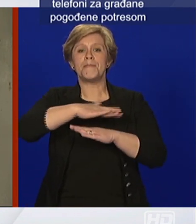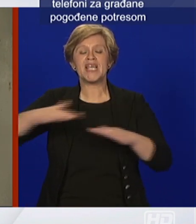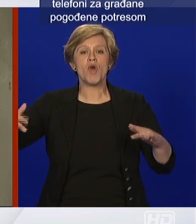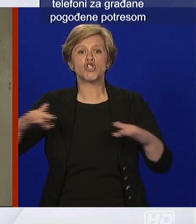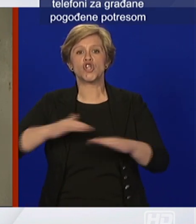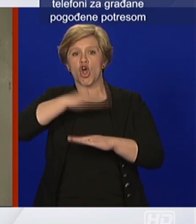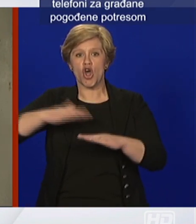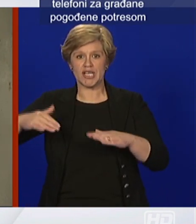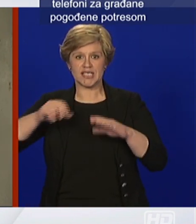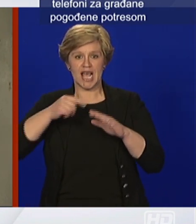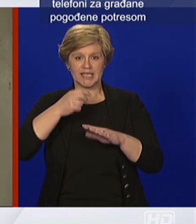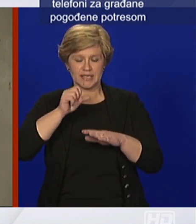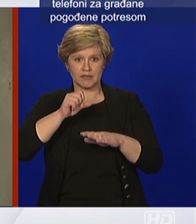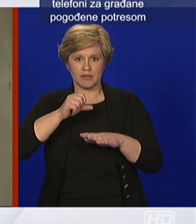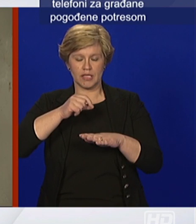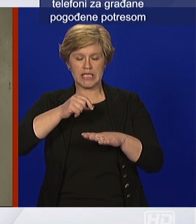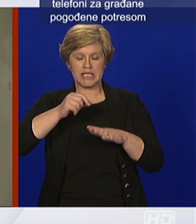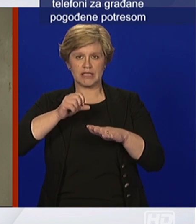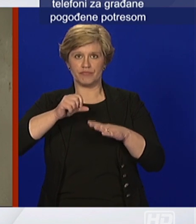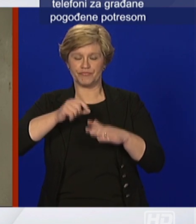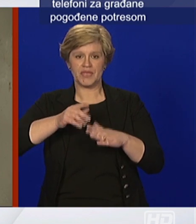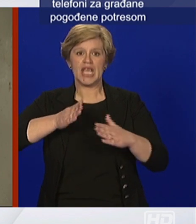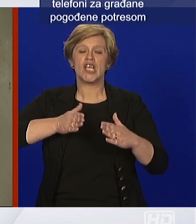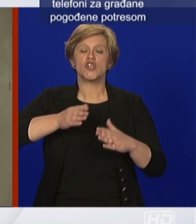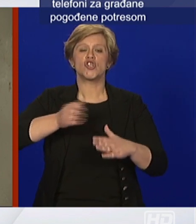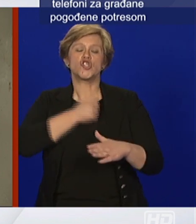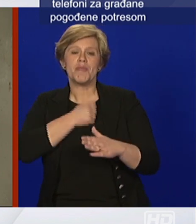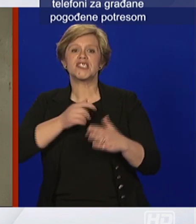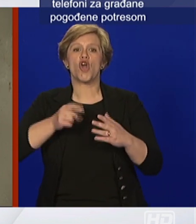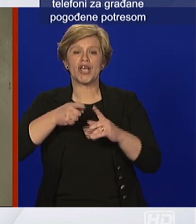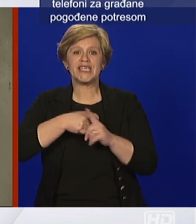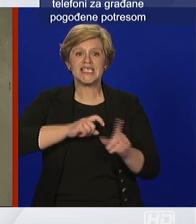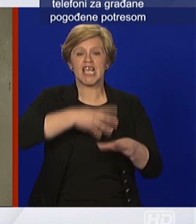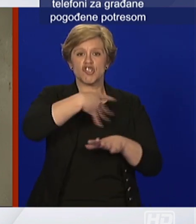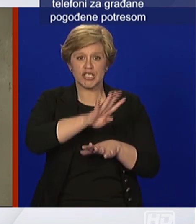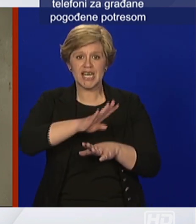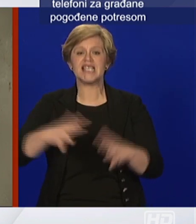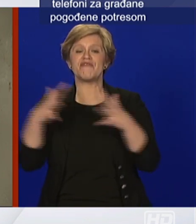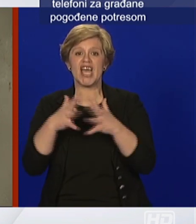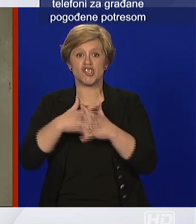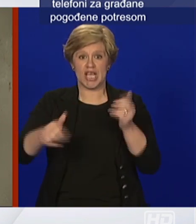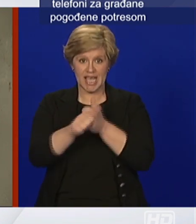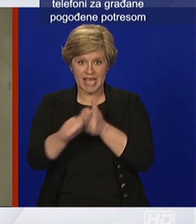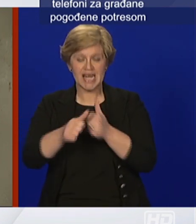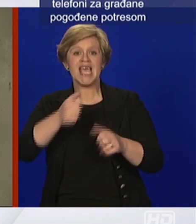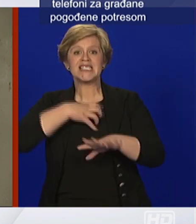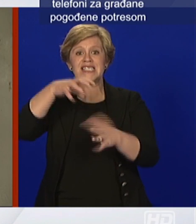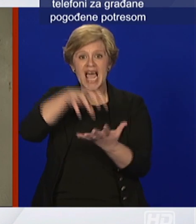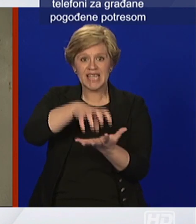5, Splitsko-Dalmatinska 17, Šibensko-Kninska 14, Varaždinska 11, Zadarska 3,